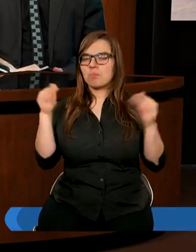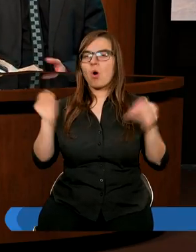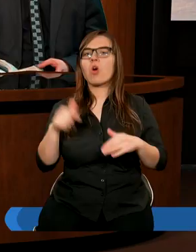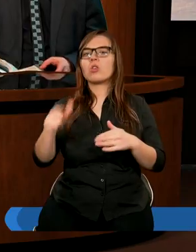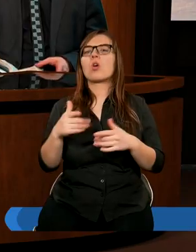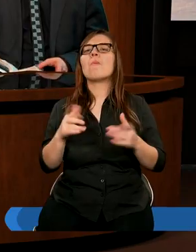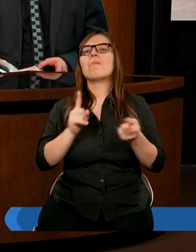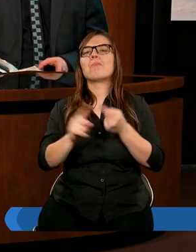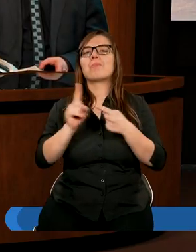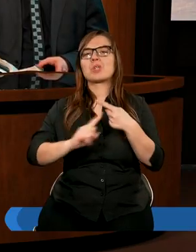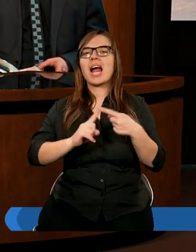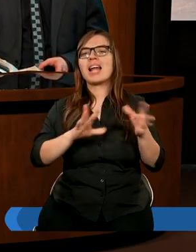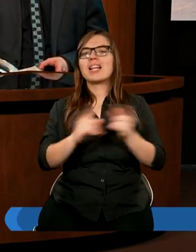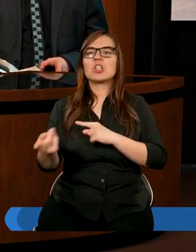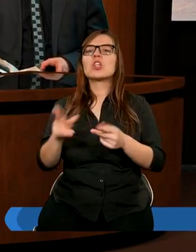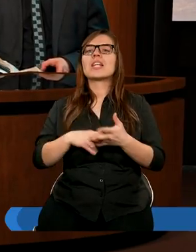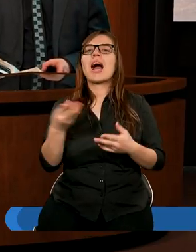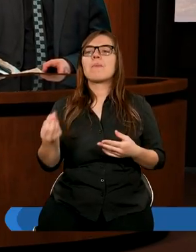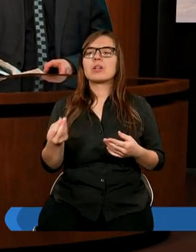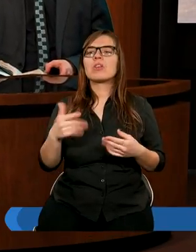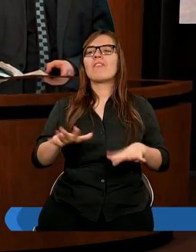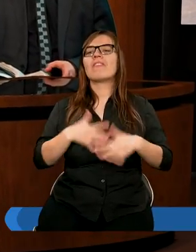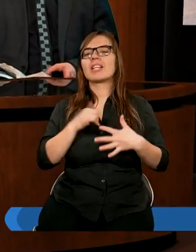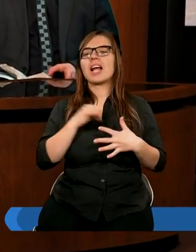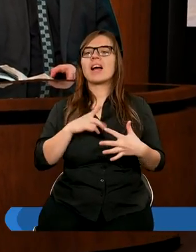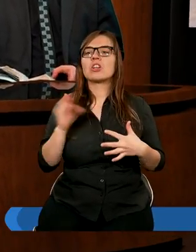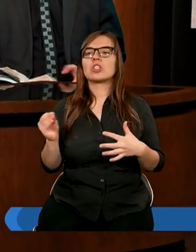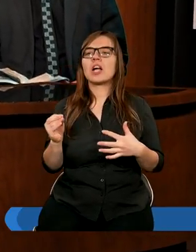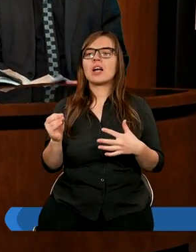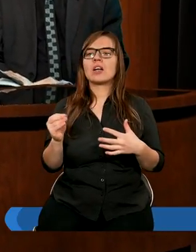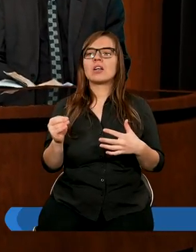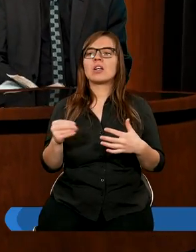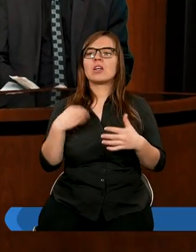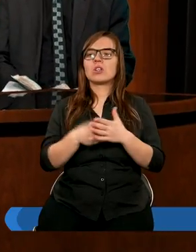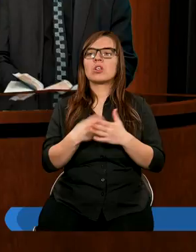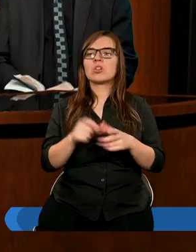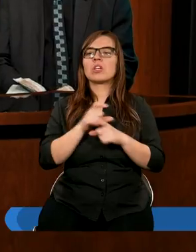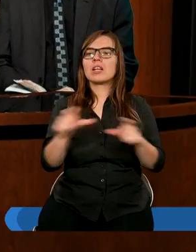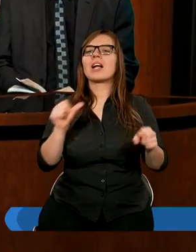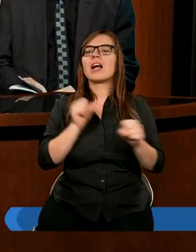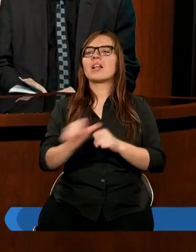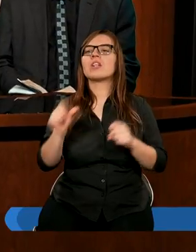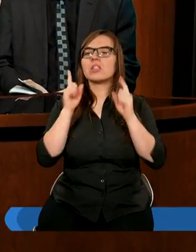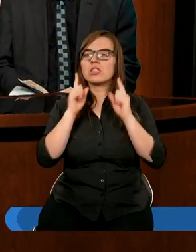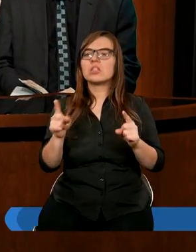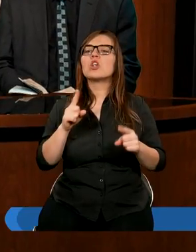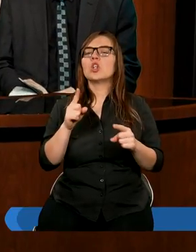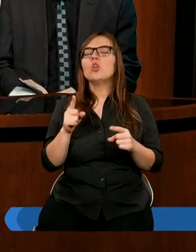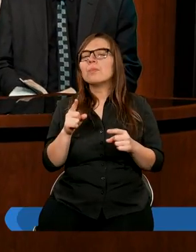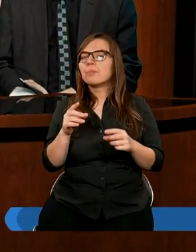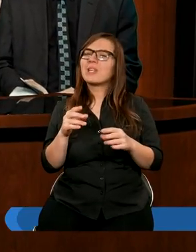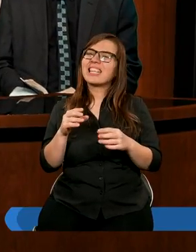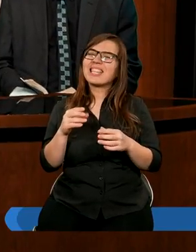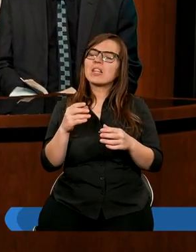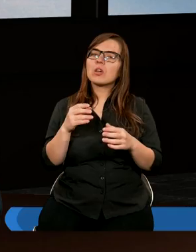przeliczyć na pieniądze. Wydaje się, że wykorzystywanie czasu jest rzeczywiście sztuką